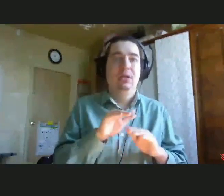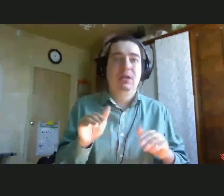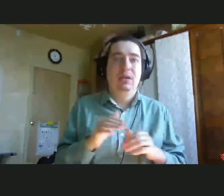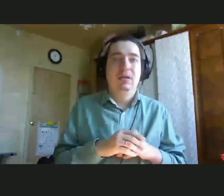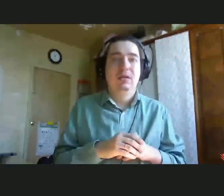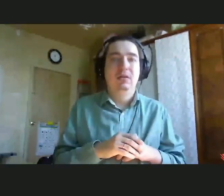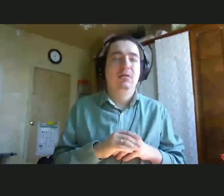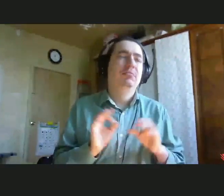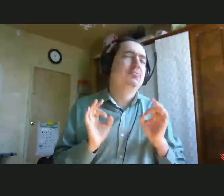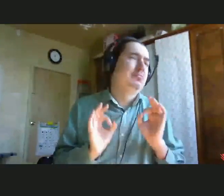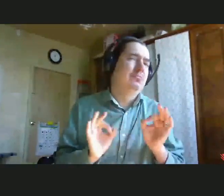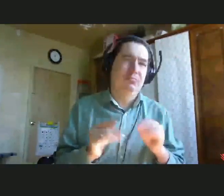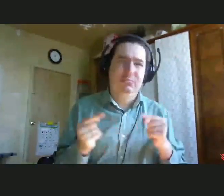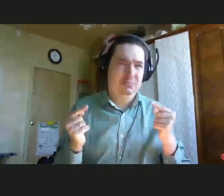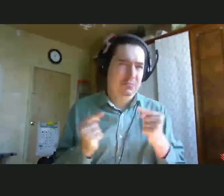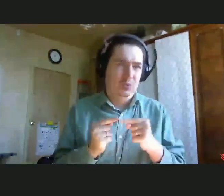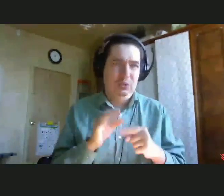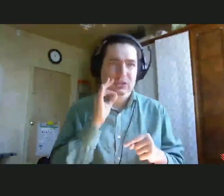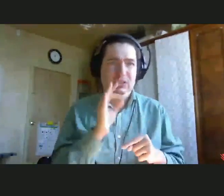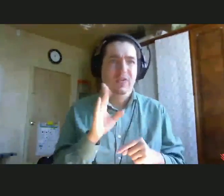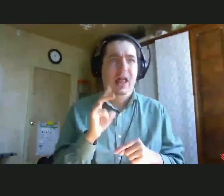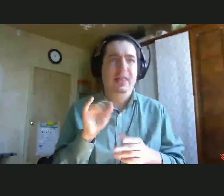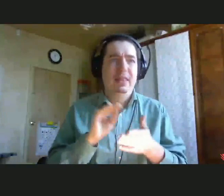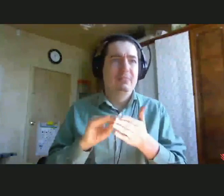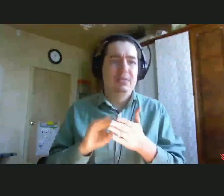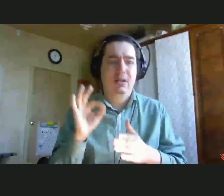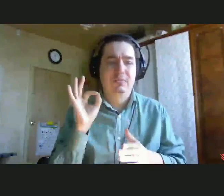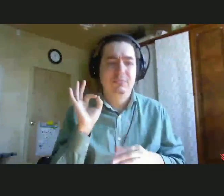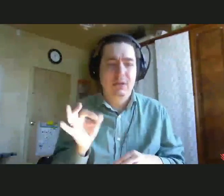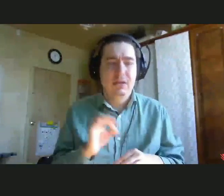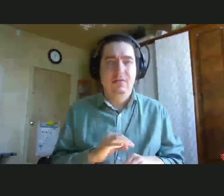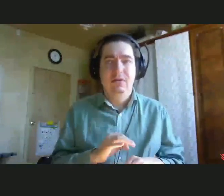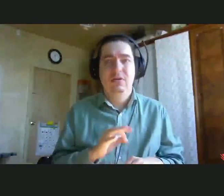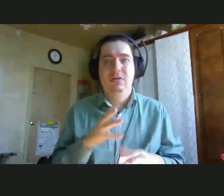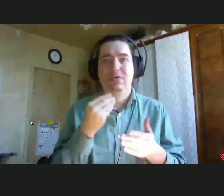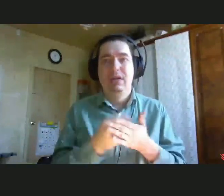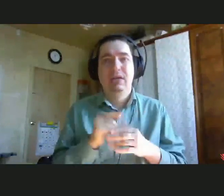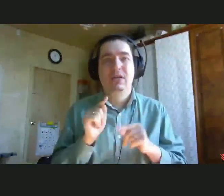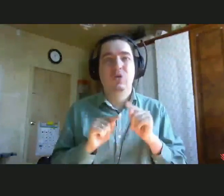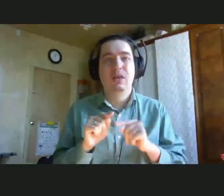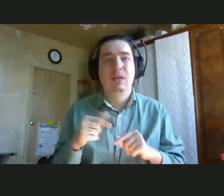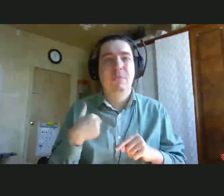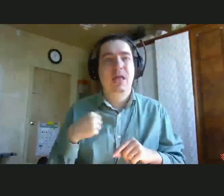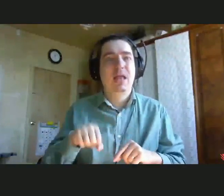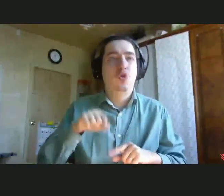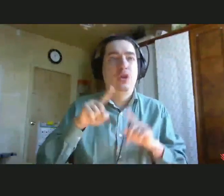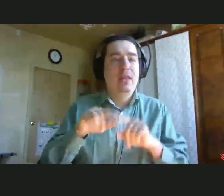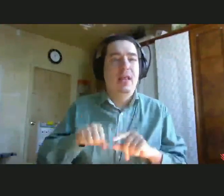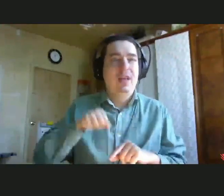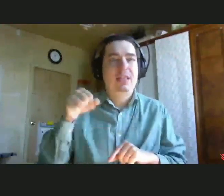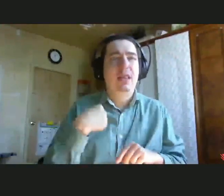Безусловно, как мы с вами, я думаю, что все в детстве ощутили, мои родители, например, водили меня на